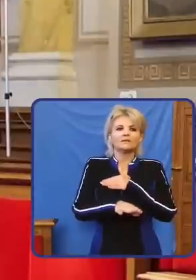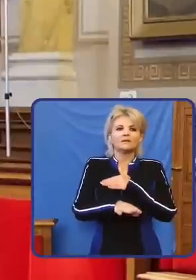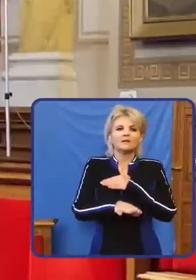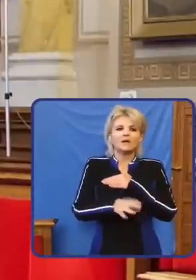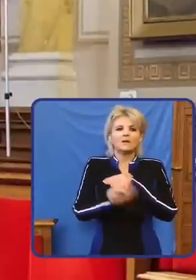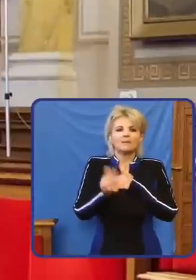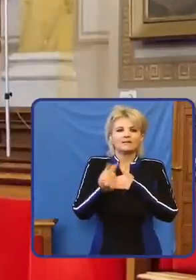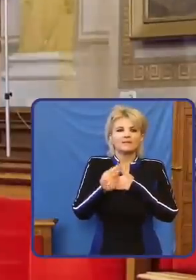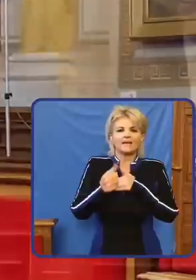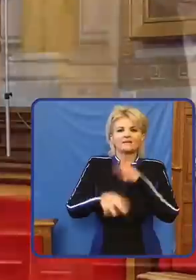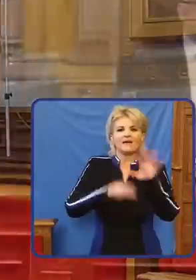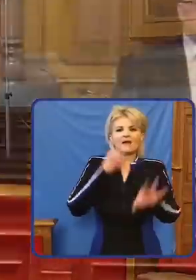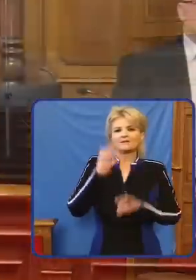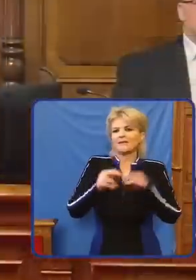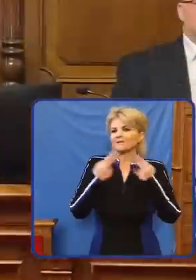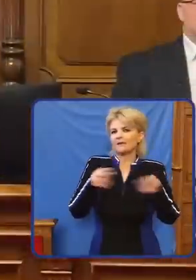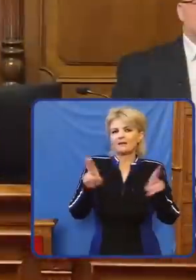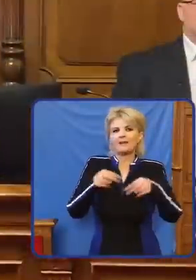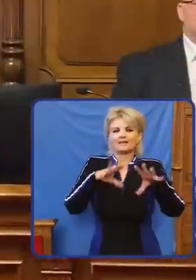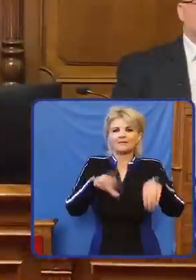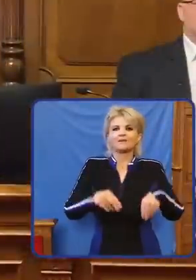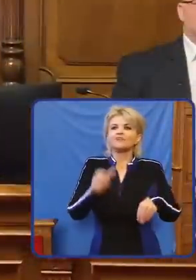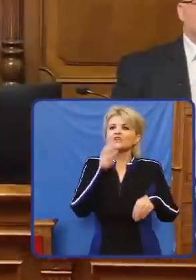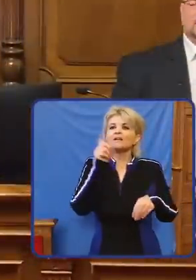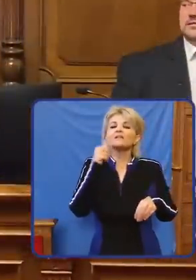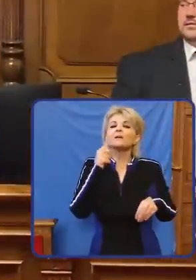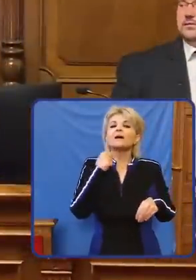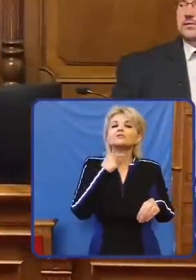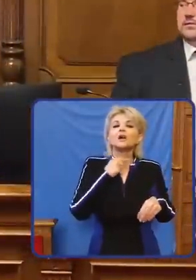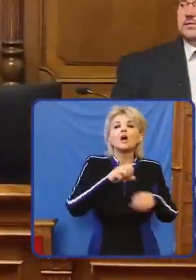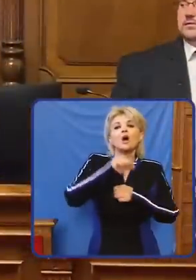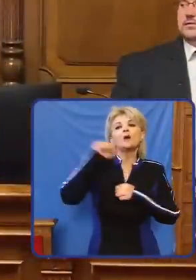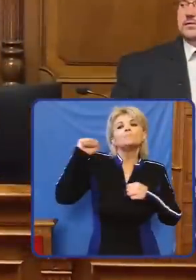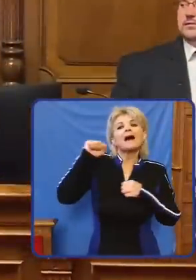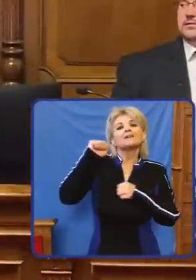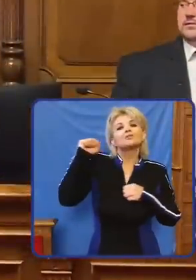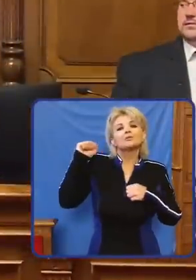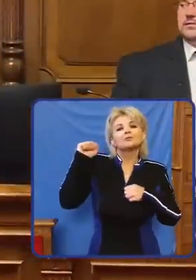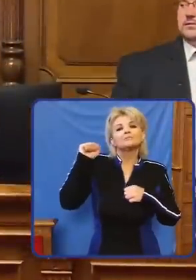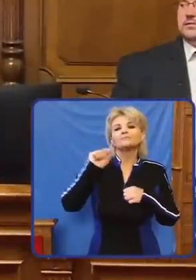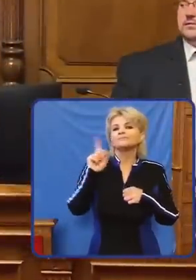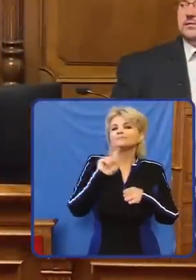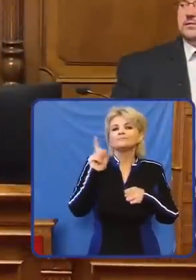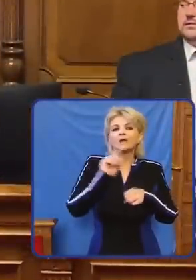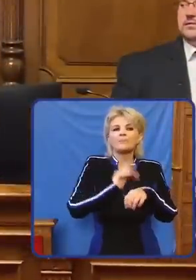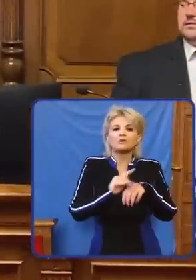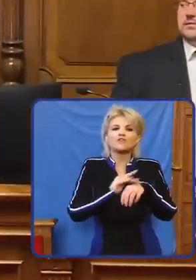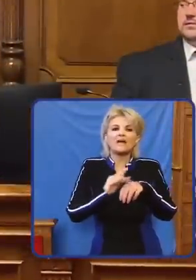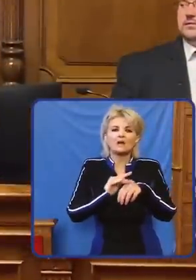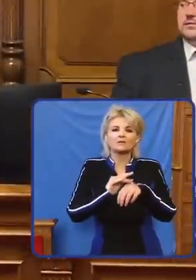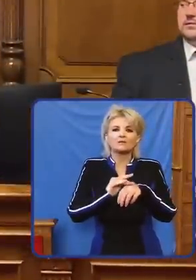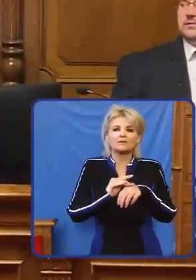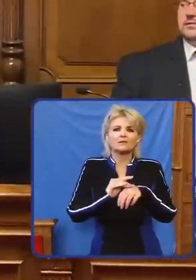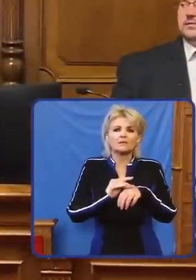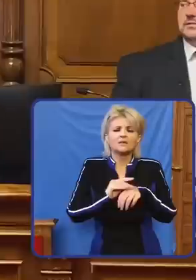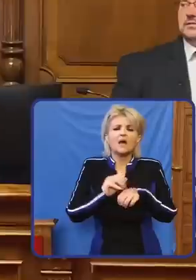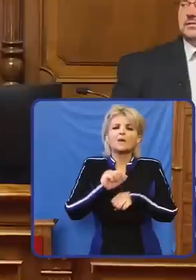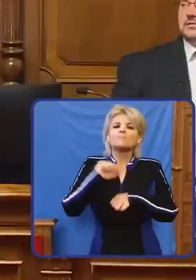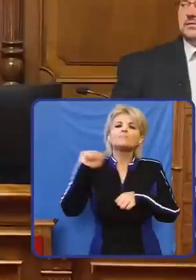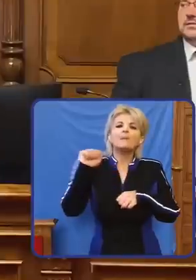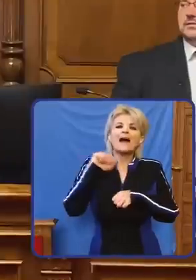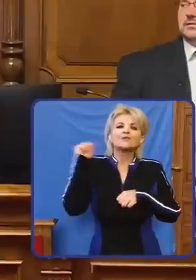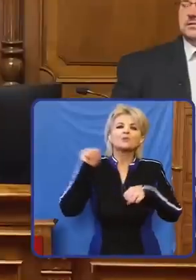fogadhatnak el a különböző pártok, nem vagyok jogászni, nem mondtam, hogy szerettem volna, Bocsánat, ez egy fontos kitétel volt, tehát fogadtak el